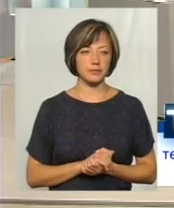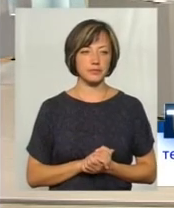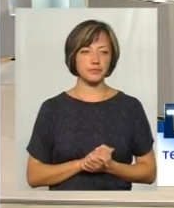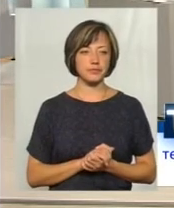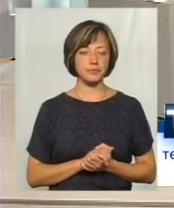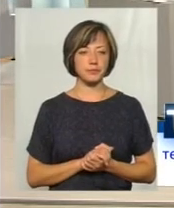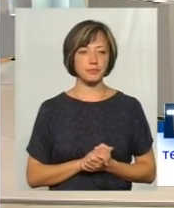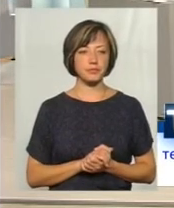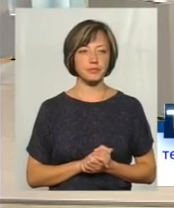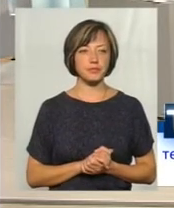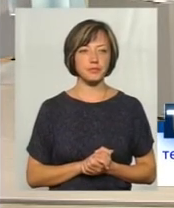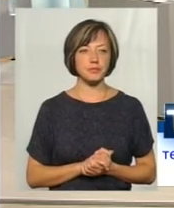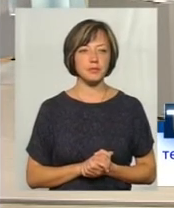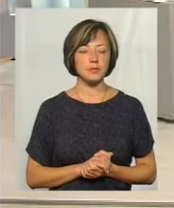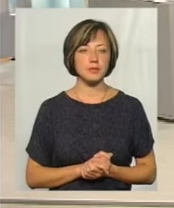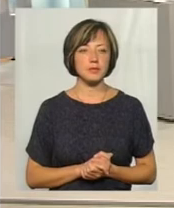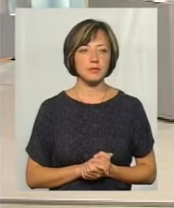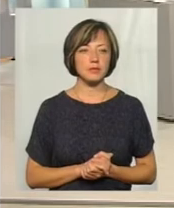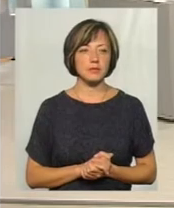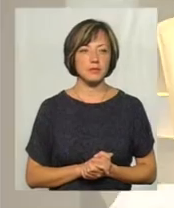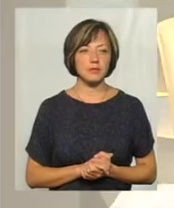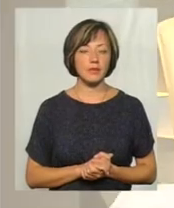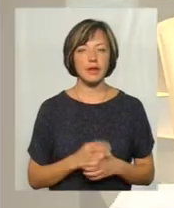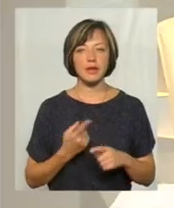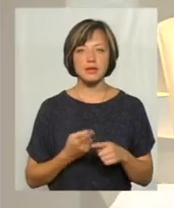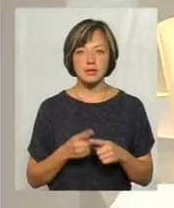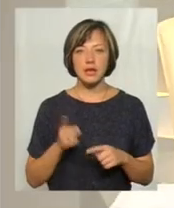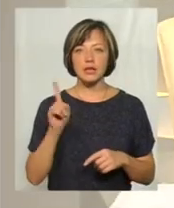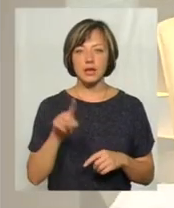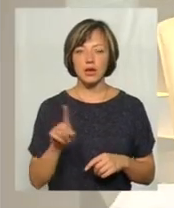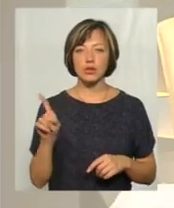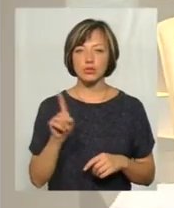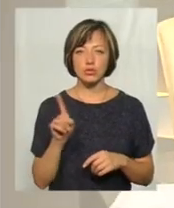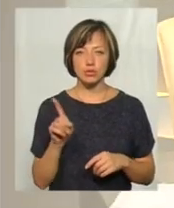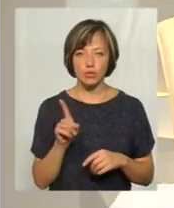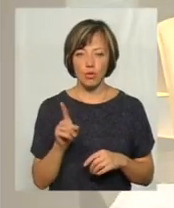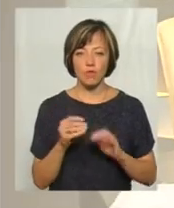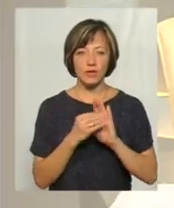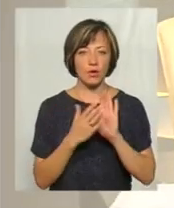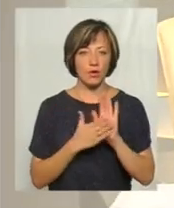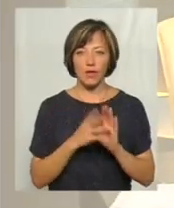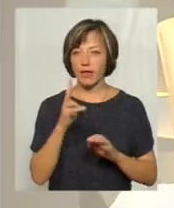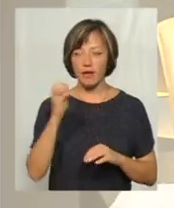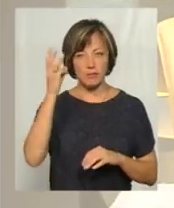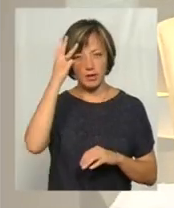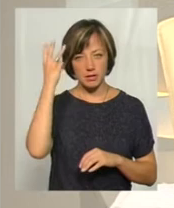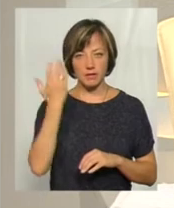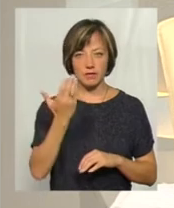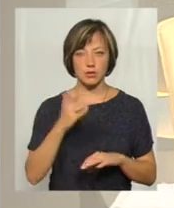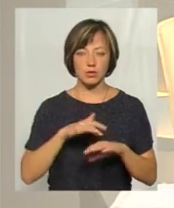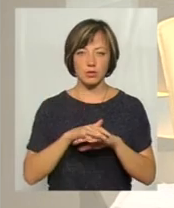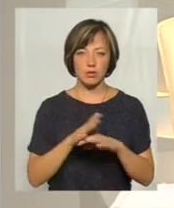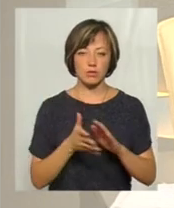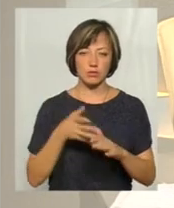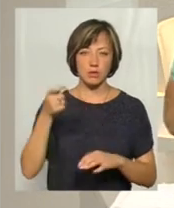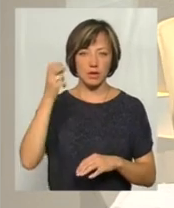Дякую за відповідь. Власне, це те, що встановлюють не у Хмельницькому, а з ваших розрахунків